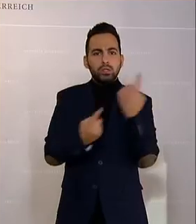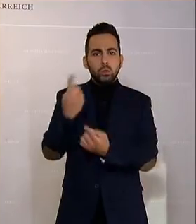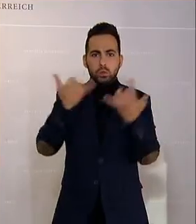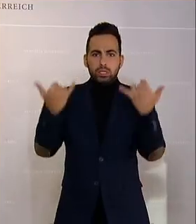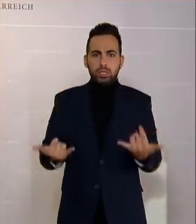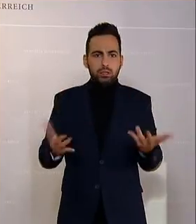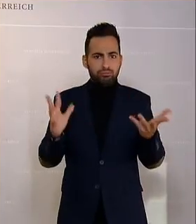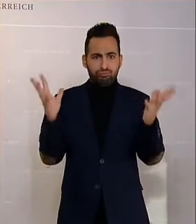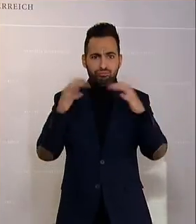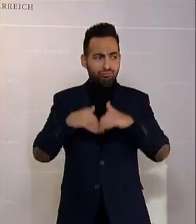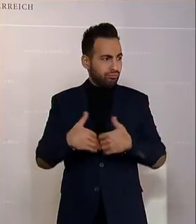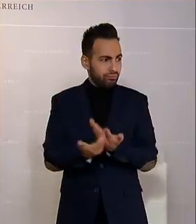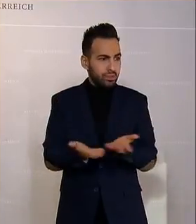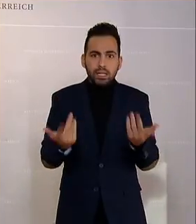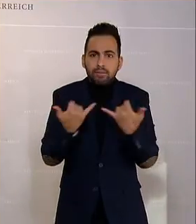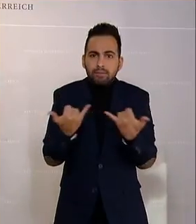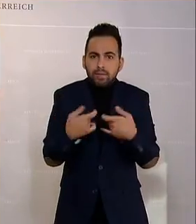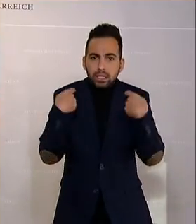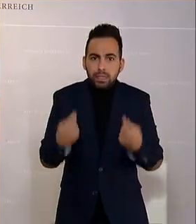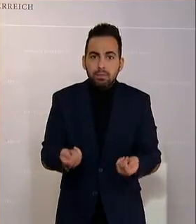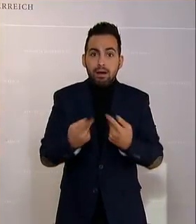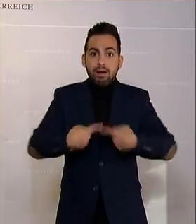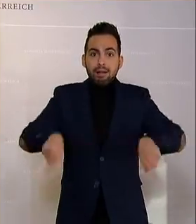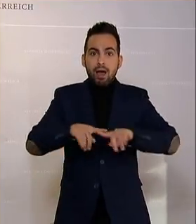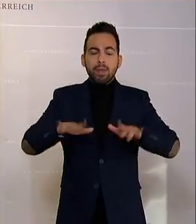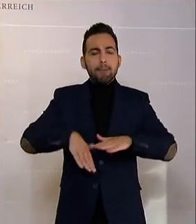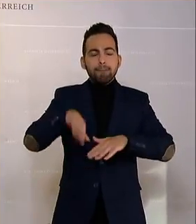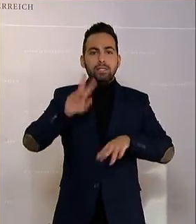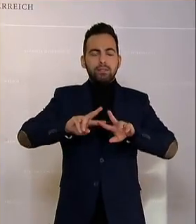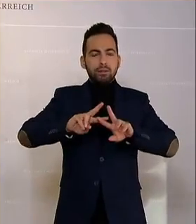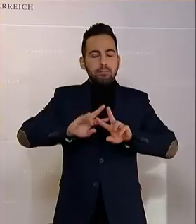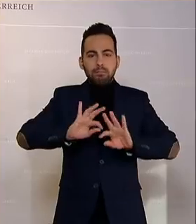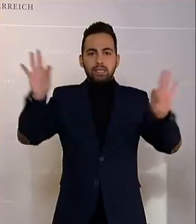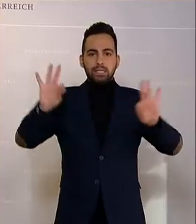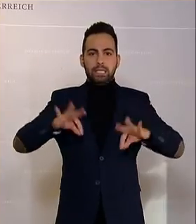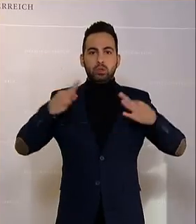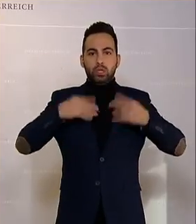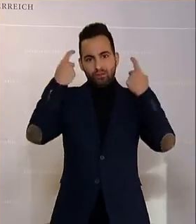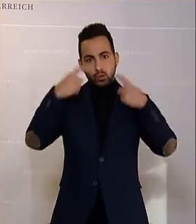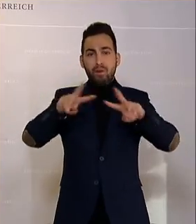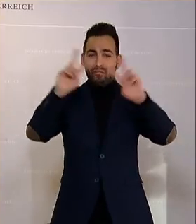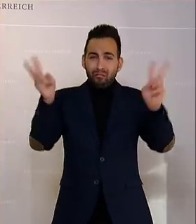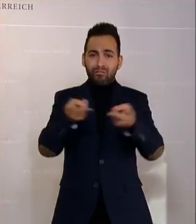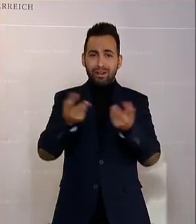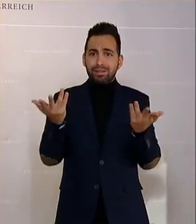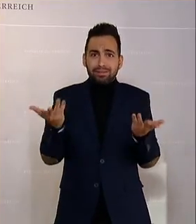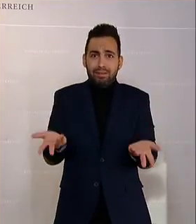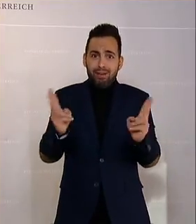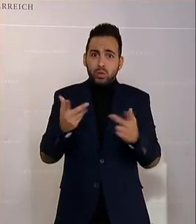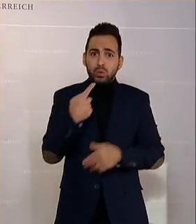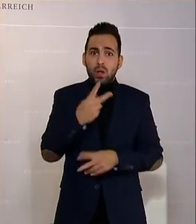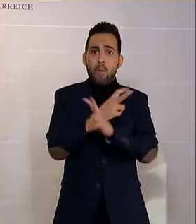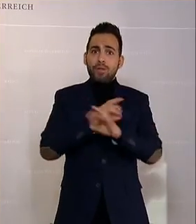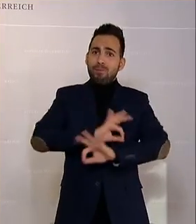Wie kann es dazu kommen, dass ein Land mit der weltbesten Gesundheitsversorgung, und so kann man unser Gesundheitssystem durchaus bezeichnen,